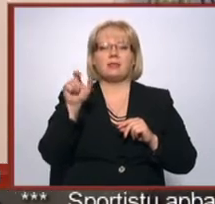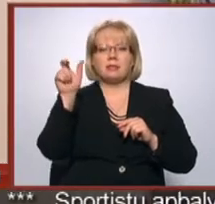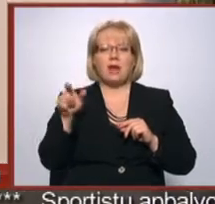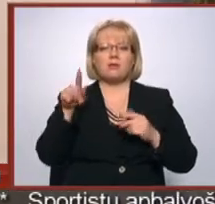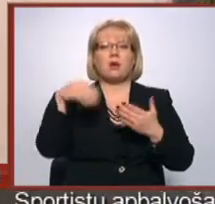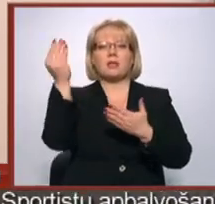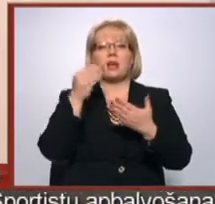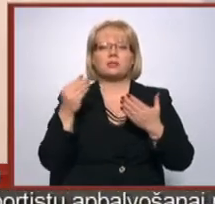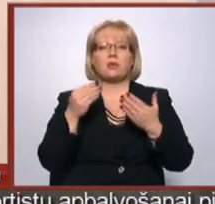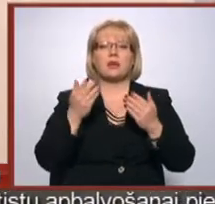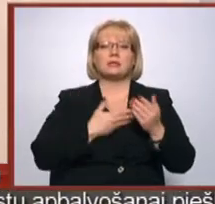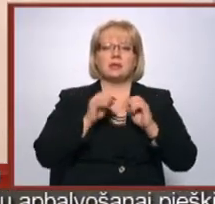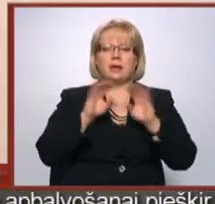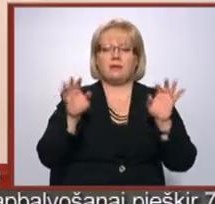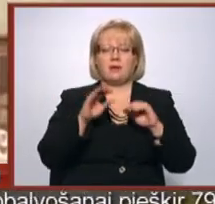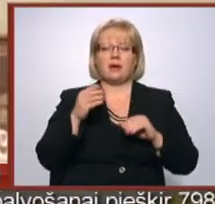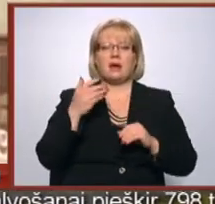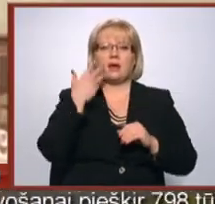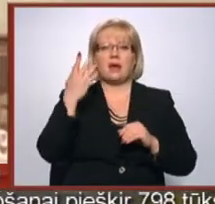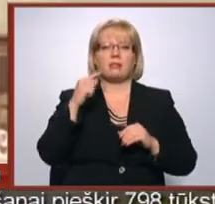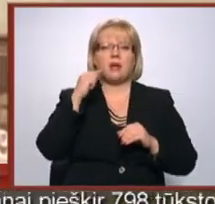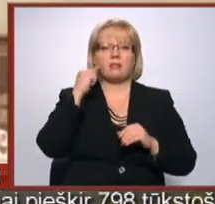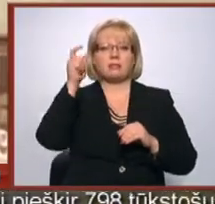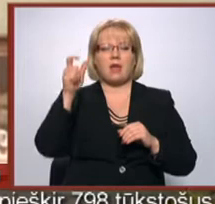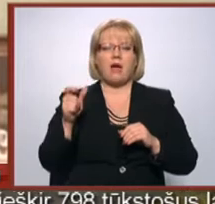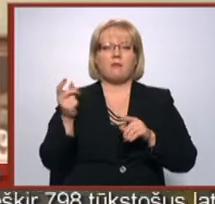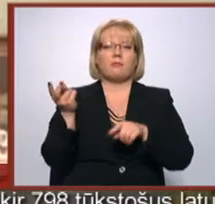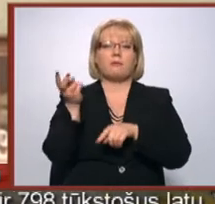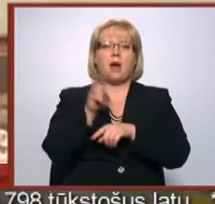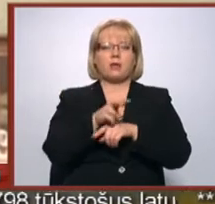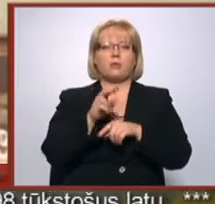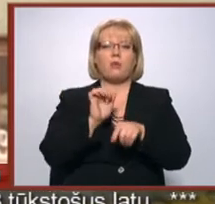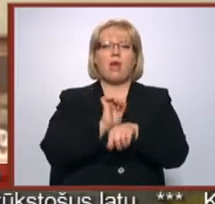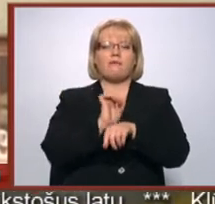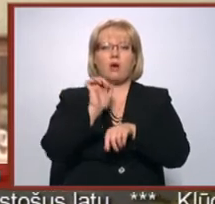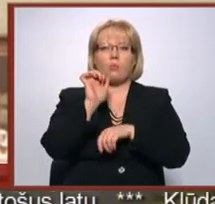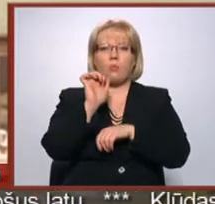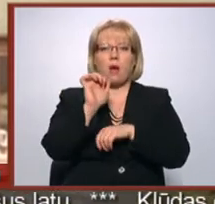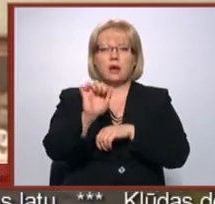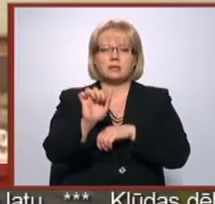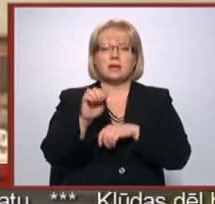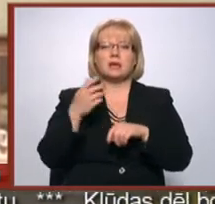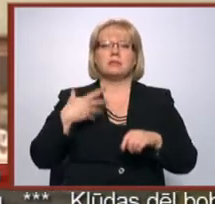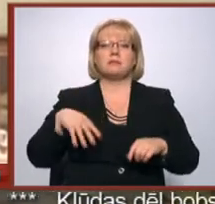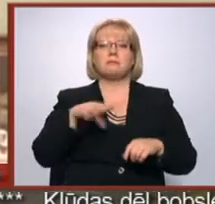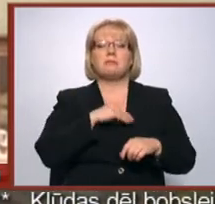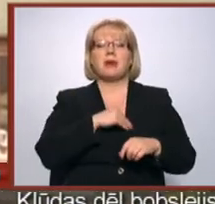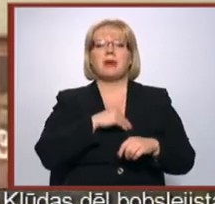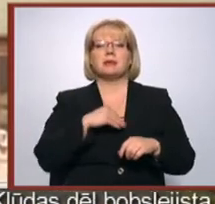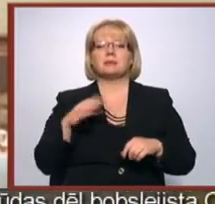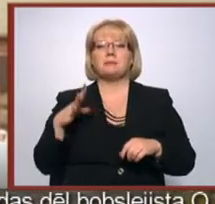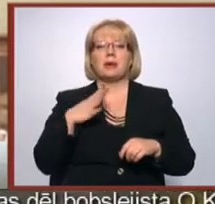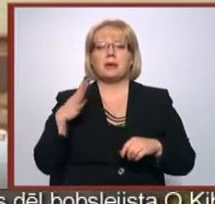gleznotāja dzīves. Kad viņa tev bija pārradušies no evakuācijas, mēs